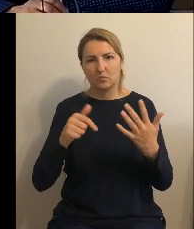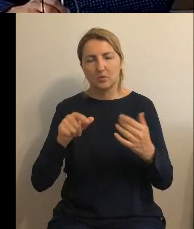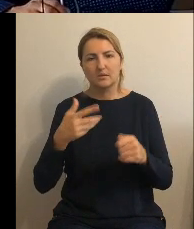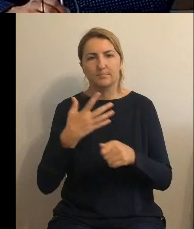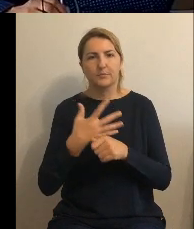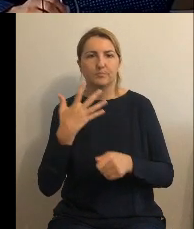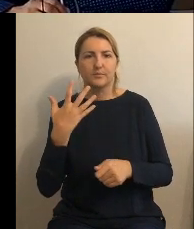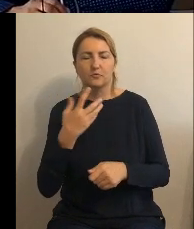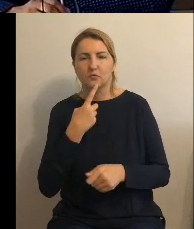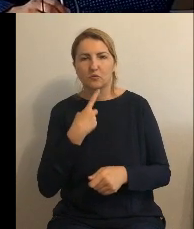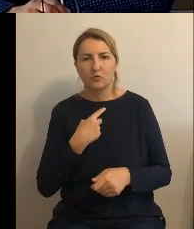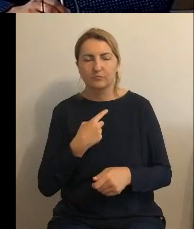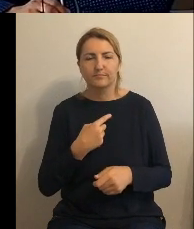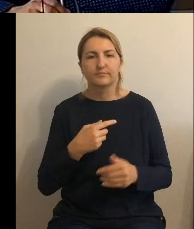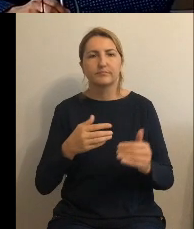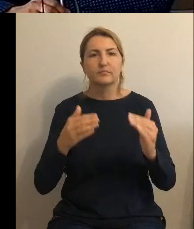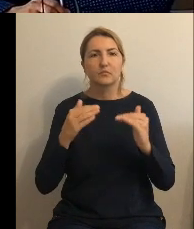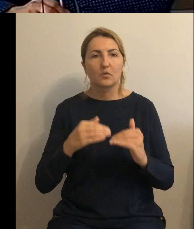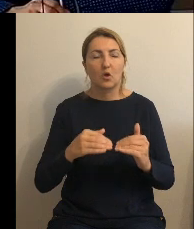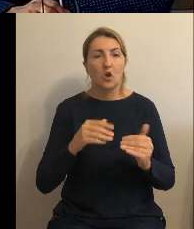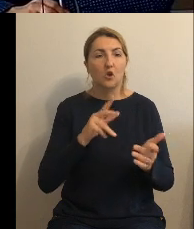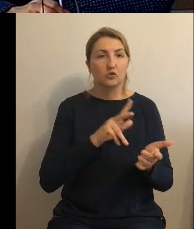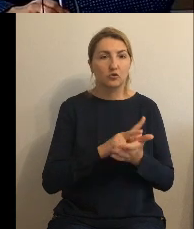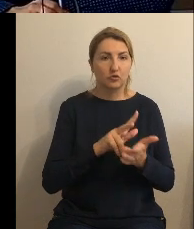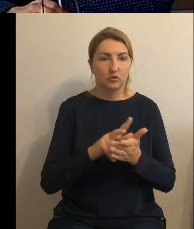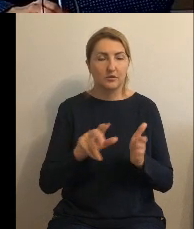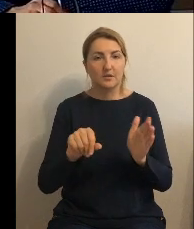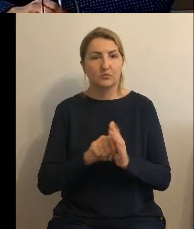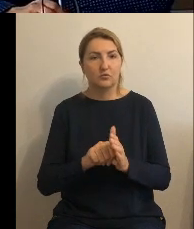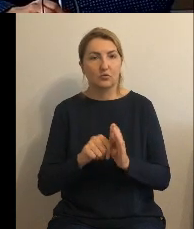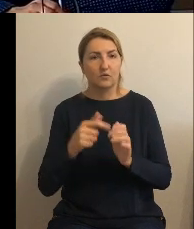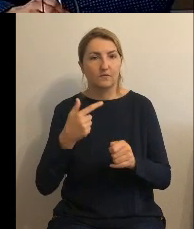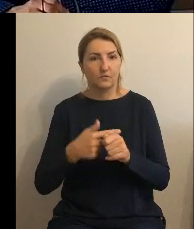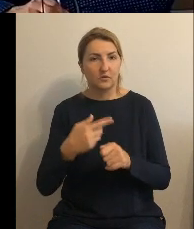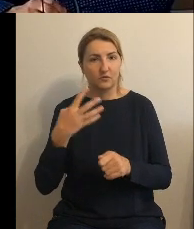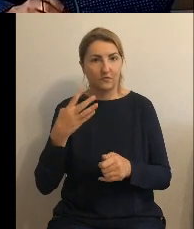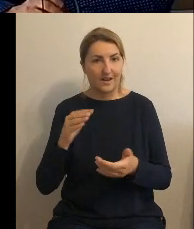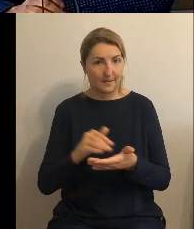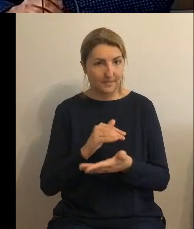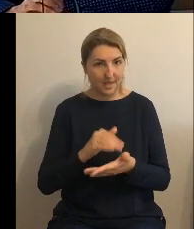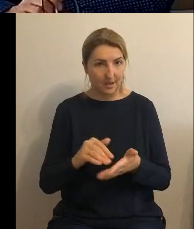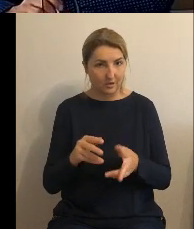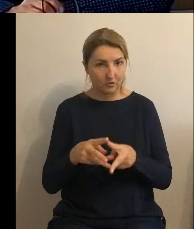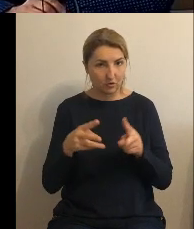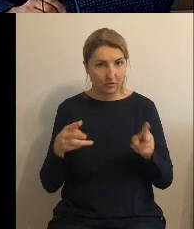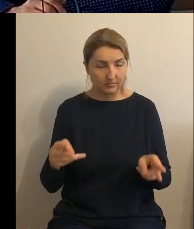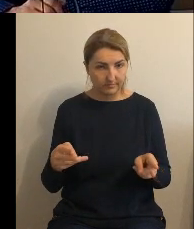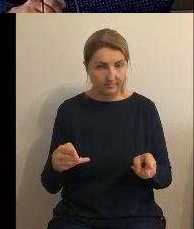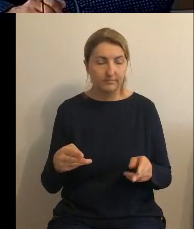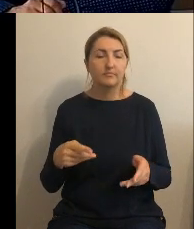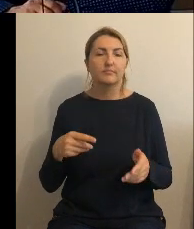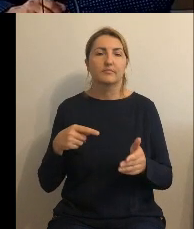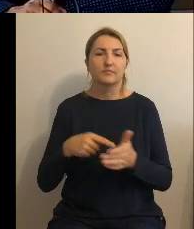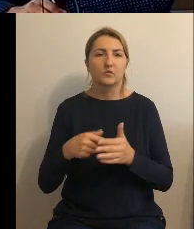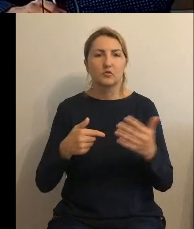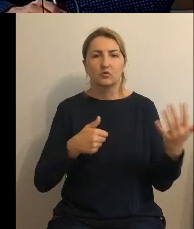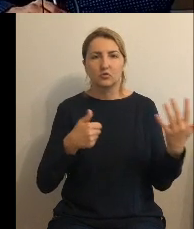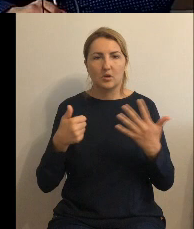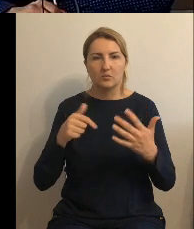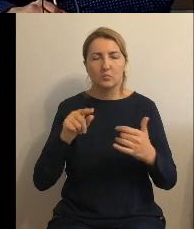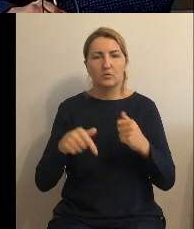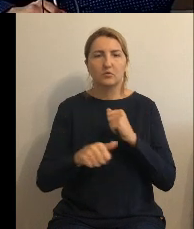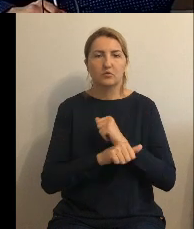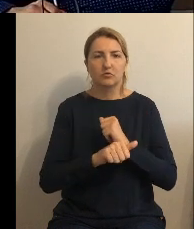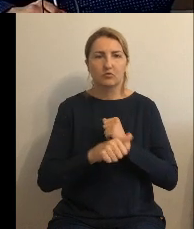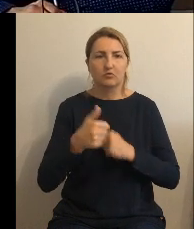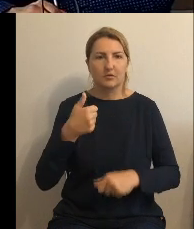do 24 miesiąca obowiązywania taryfy 6 złotych 61 groszy w okresie